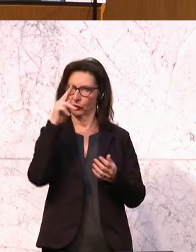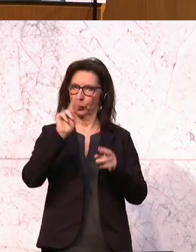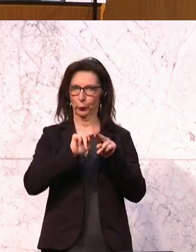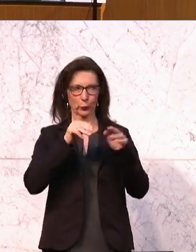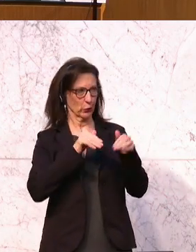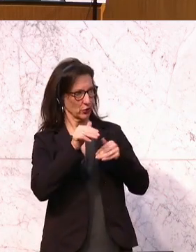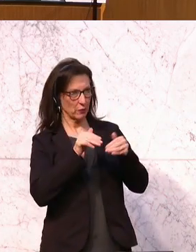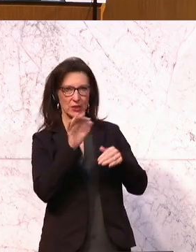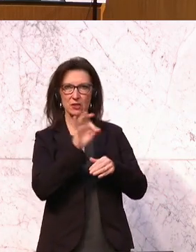Gabriele Heinisch-Hossek.